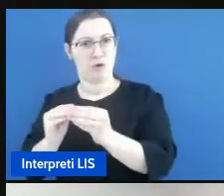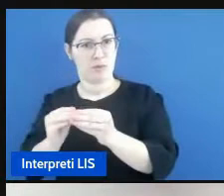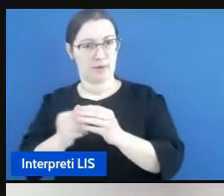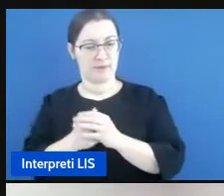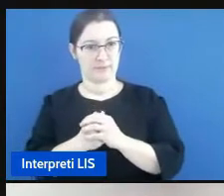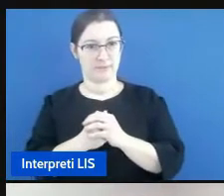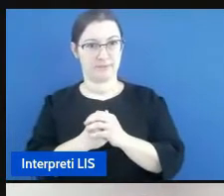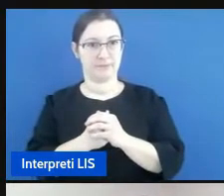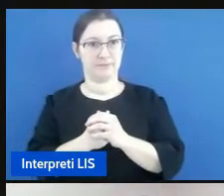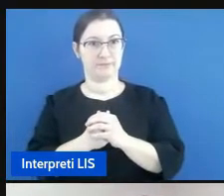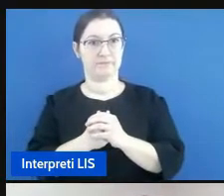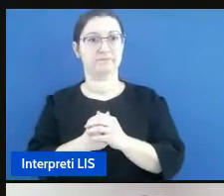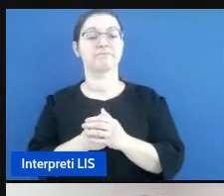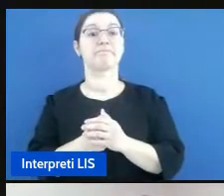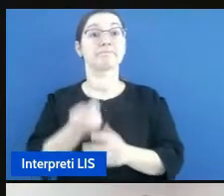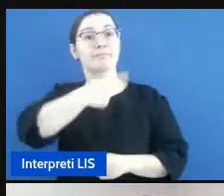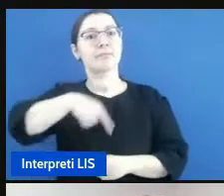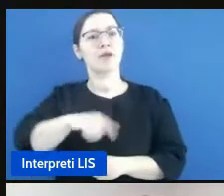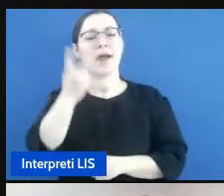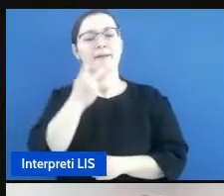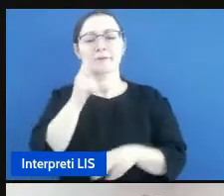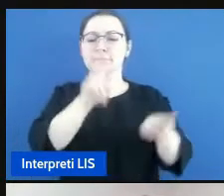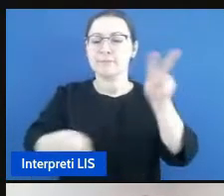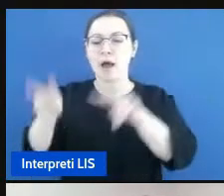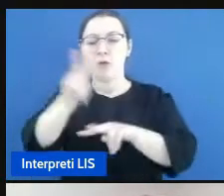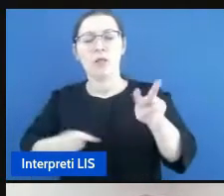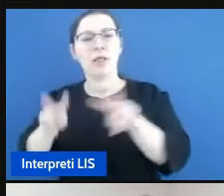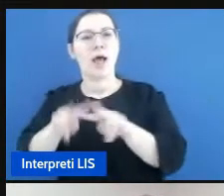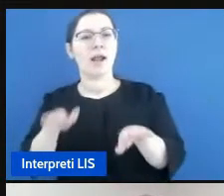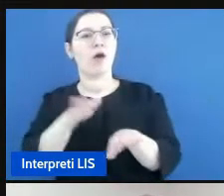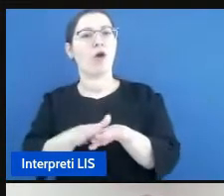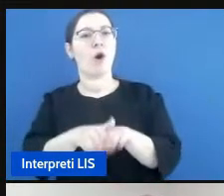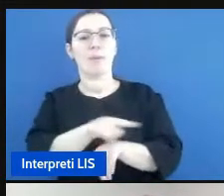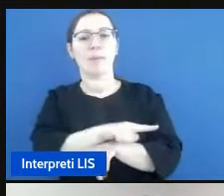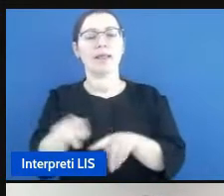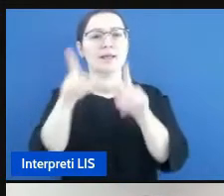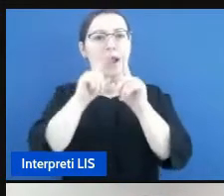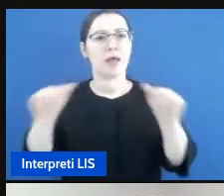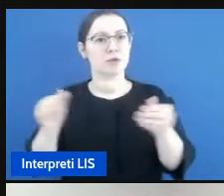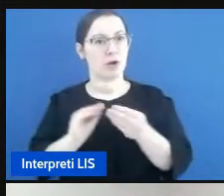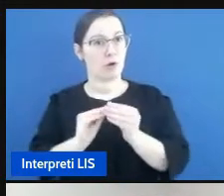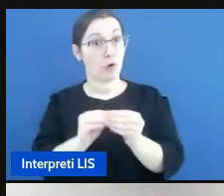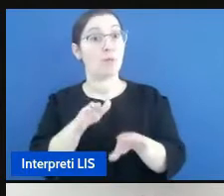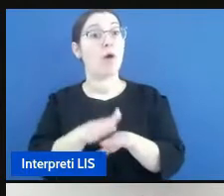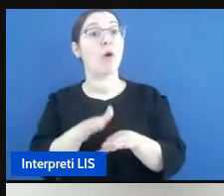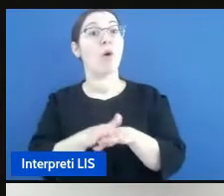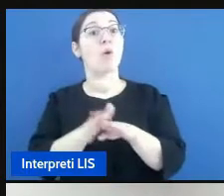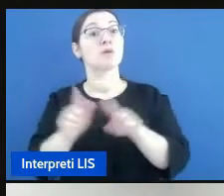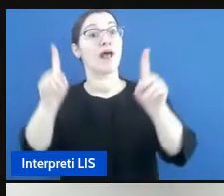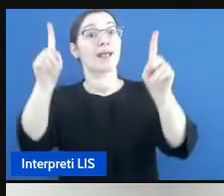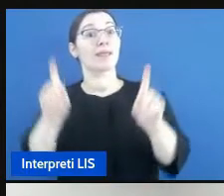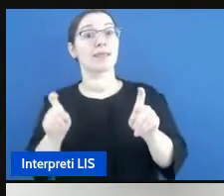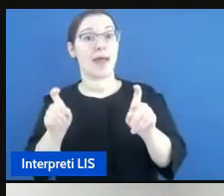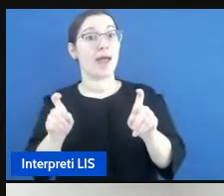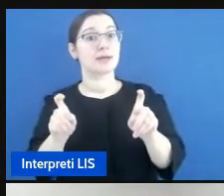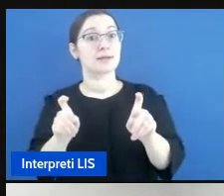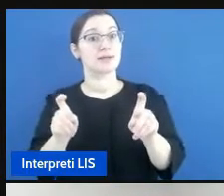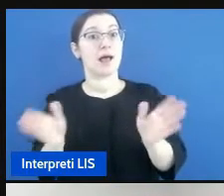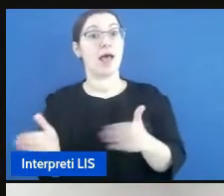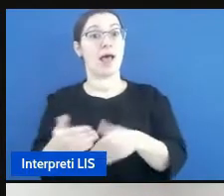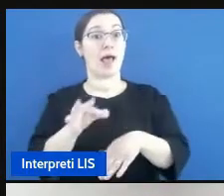per valutare la loro competenza linguistica abbiamo utilizzato un test clinico standardizzato